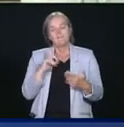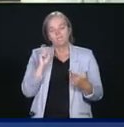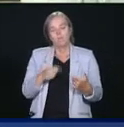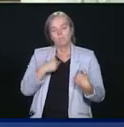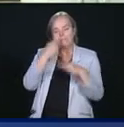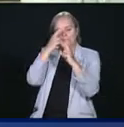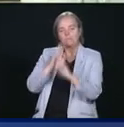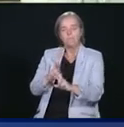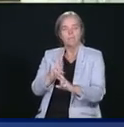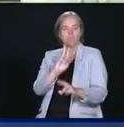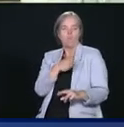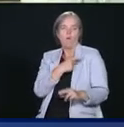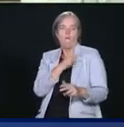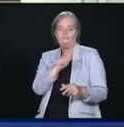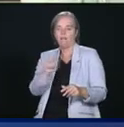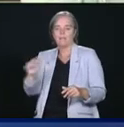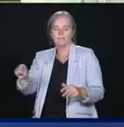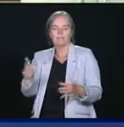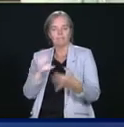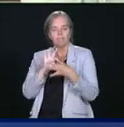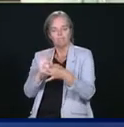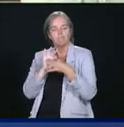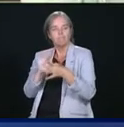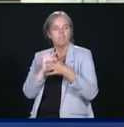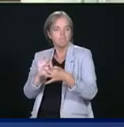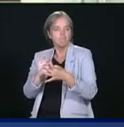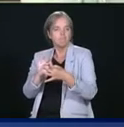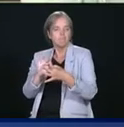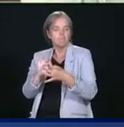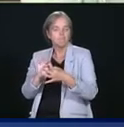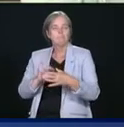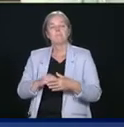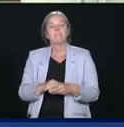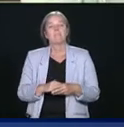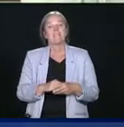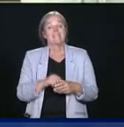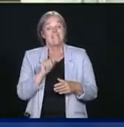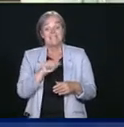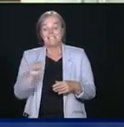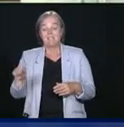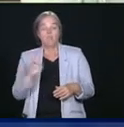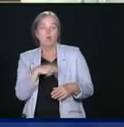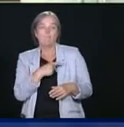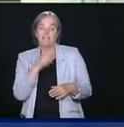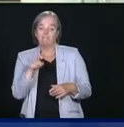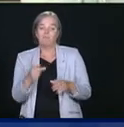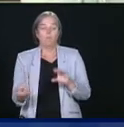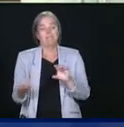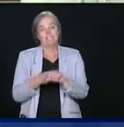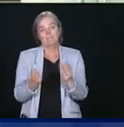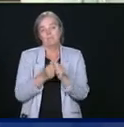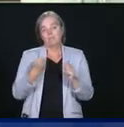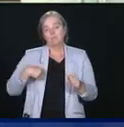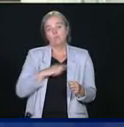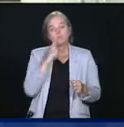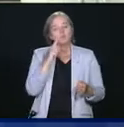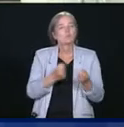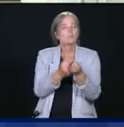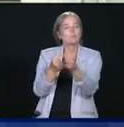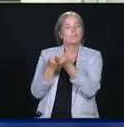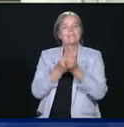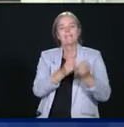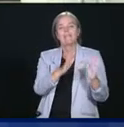avec les provinces, et nous allons le faire. Mais nous avons besoin que les provinces soient là aussi avec nous pour aider les municipalités.